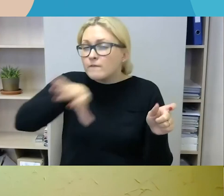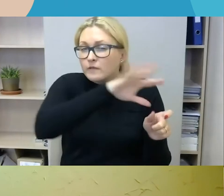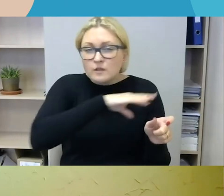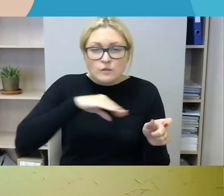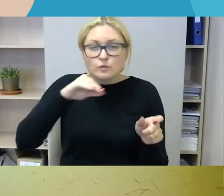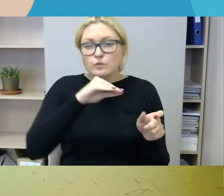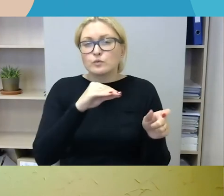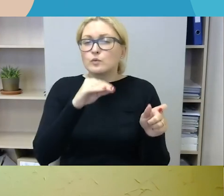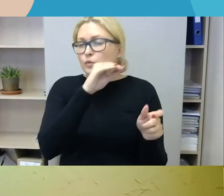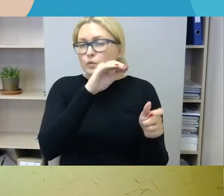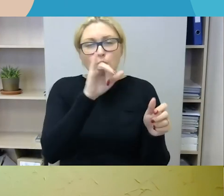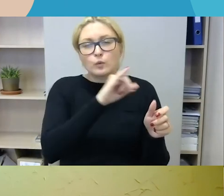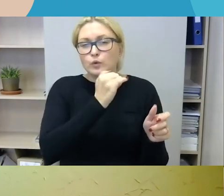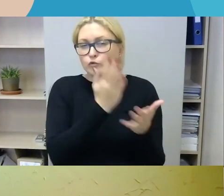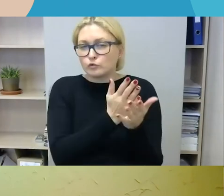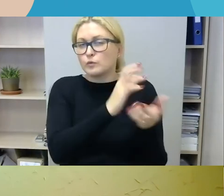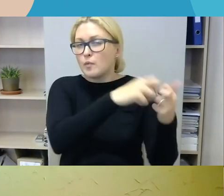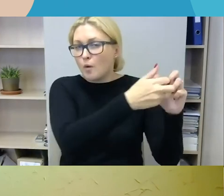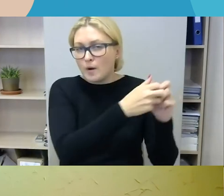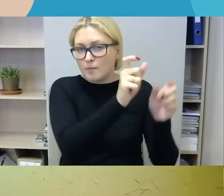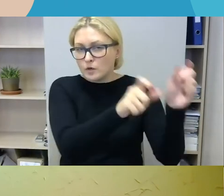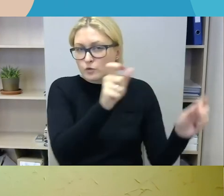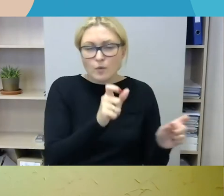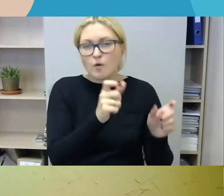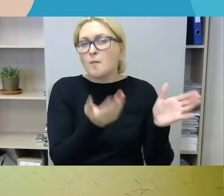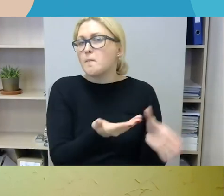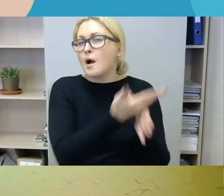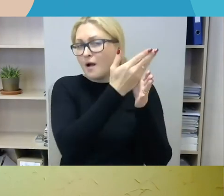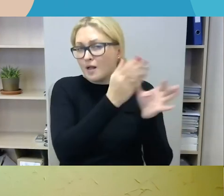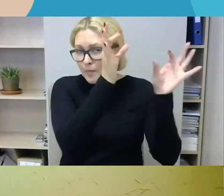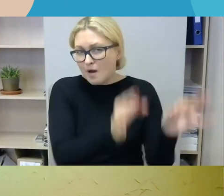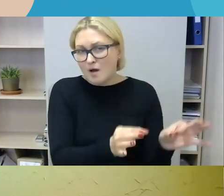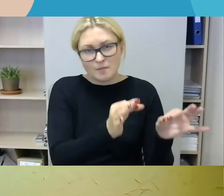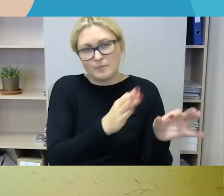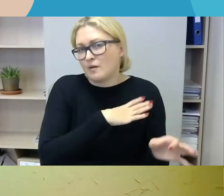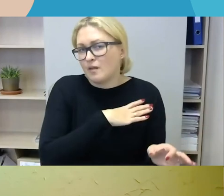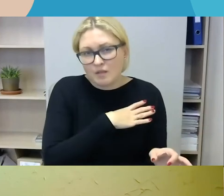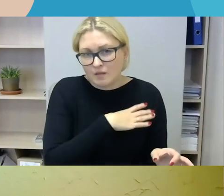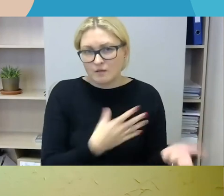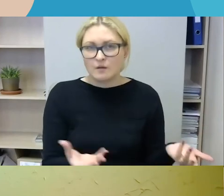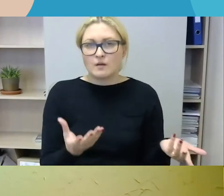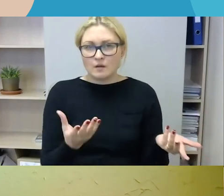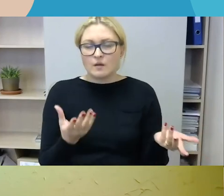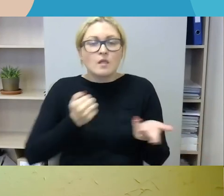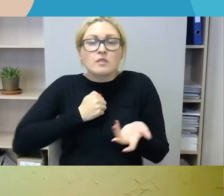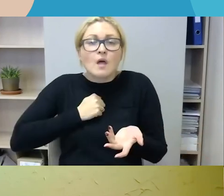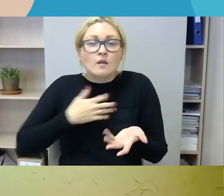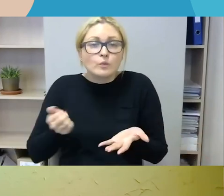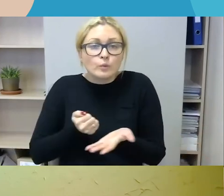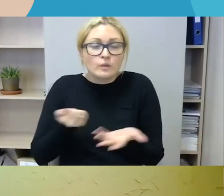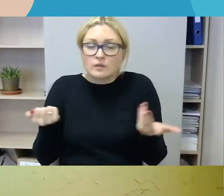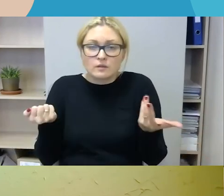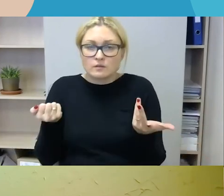visiems suteikti tokios tinkamos pagalbos, bandydami tai daryti iš savo savanoriškų tiesiog resursų. Tai yra tiesiog